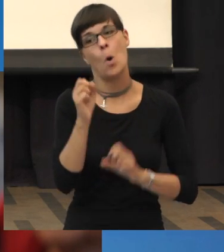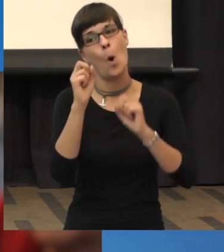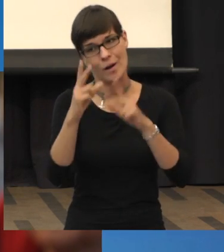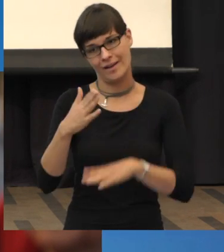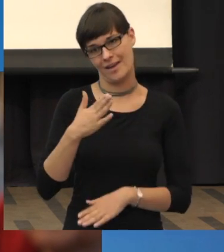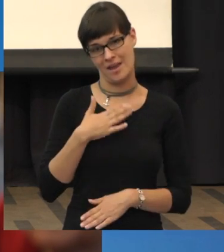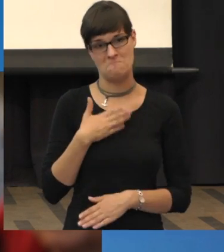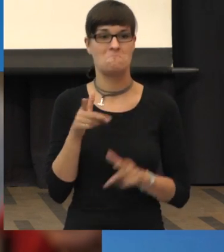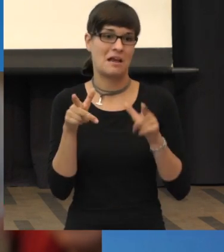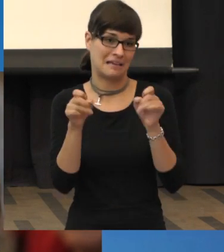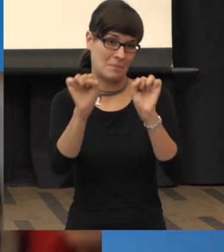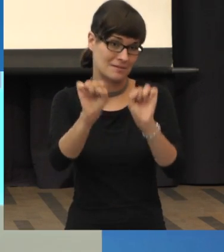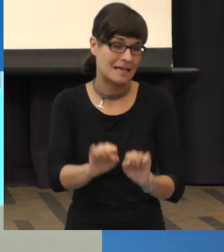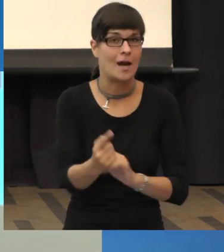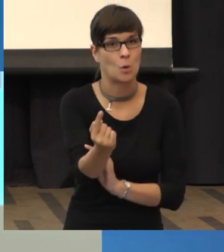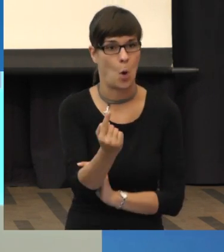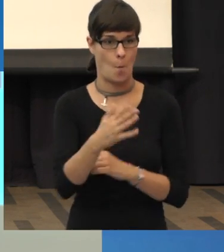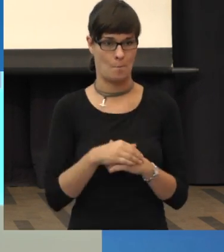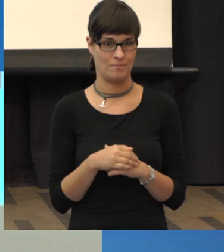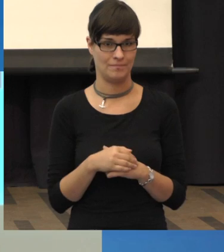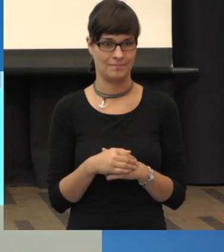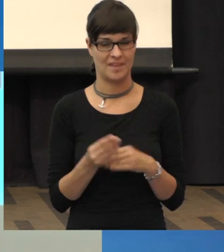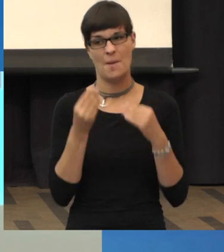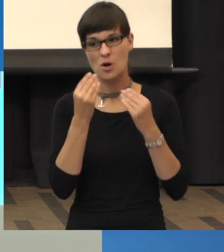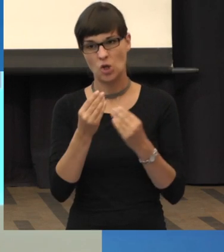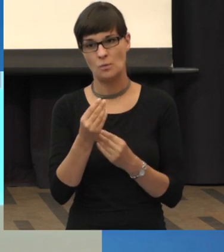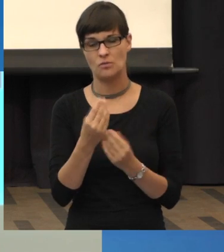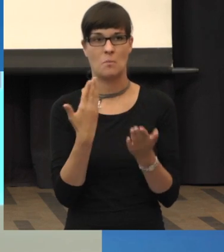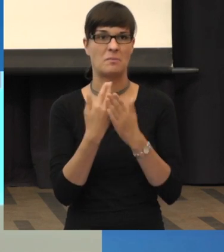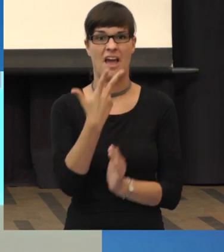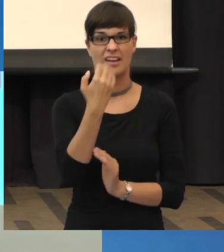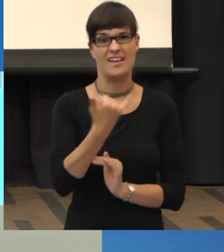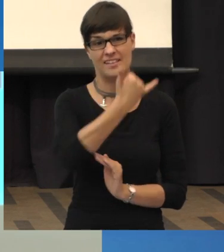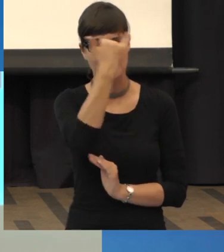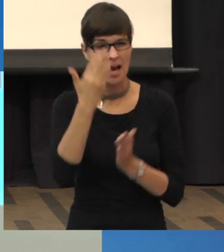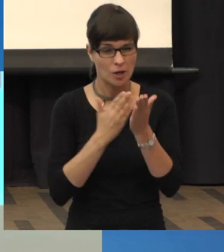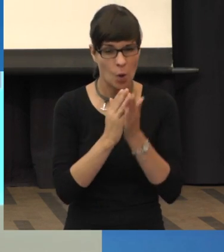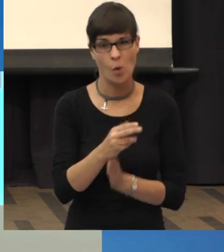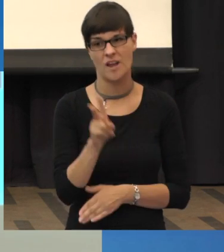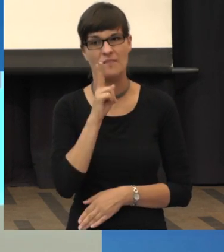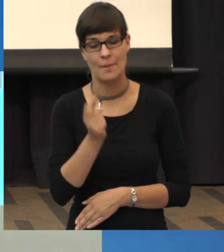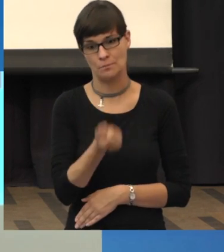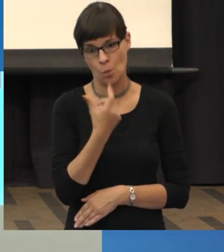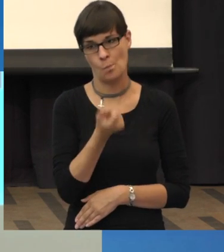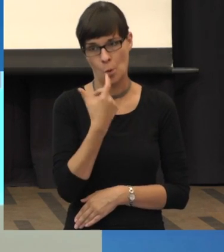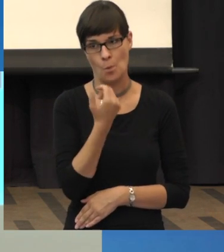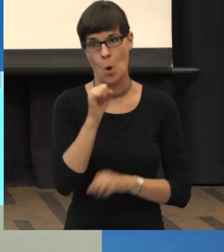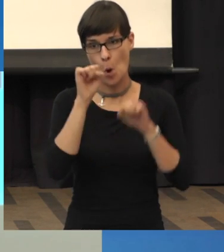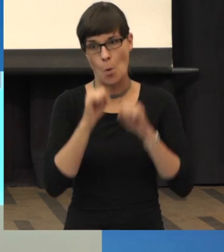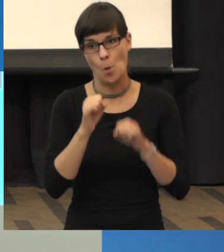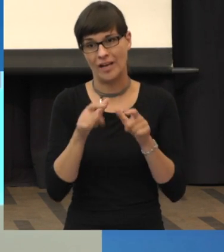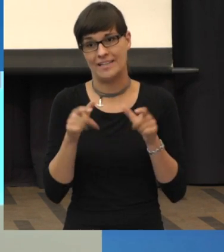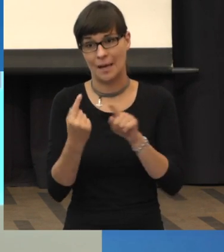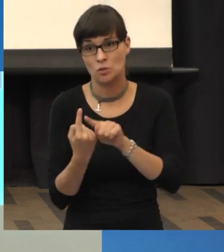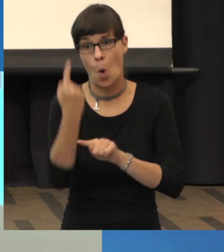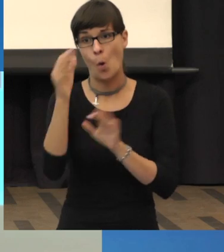Aber man weiß halt nicht ganz genau, wenn man jetzt diese Nahrungsergänzungsmittel 30 Jahre lang nimmt oder 40 Jahre lang, ob dann möglicherweise das Krebsrisiko erhöht